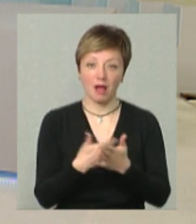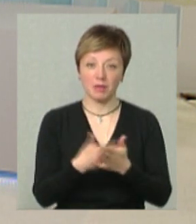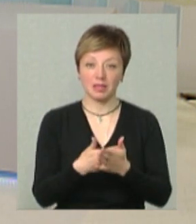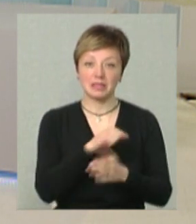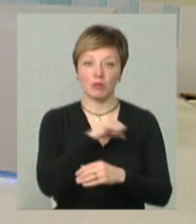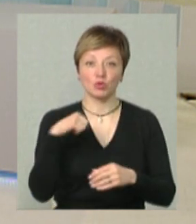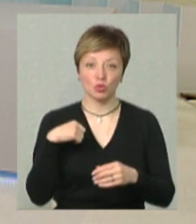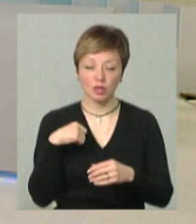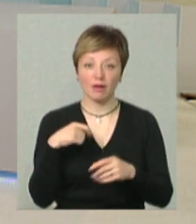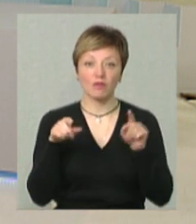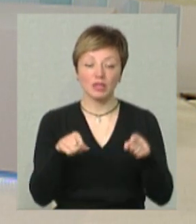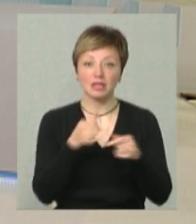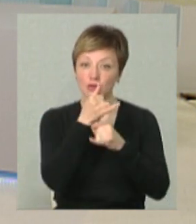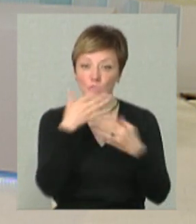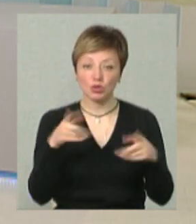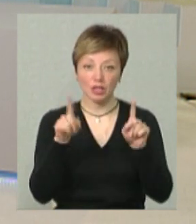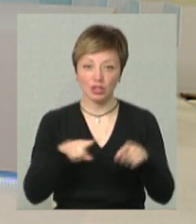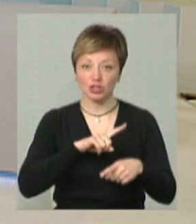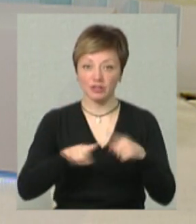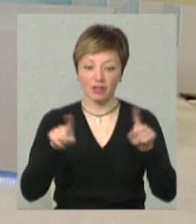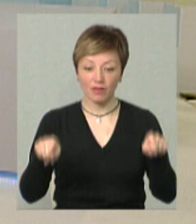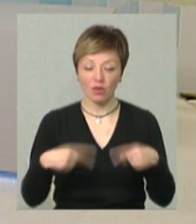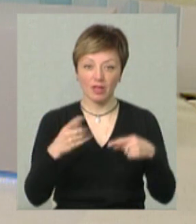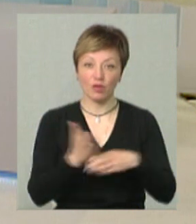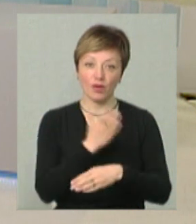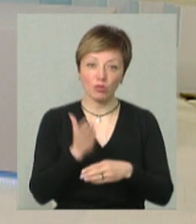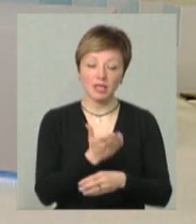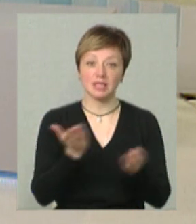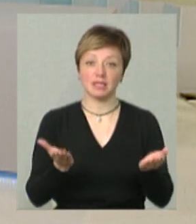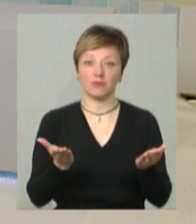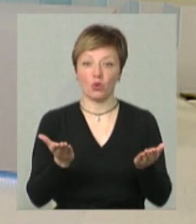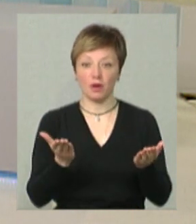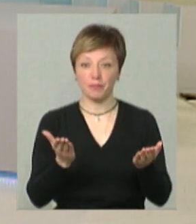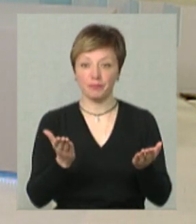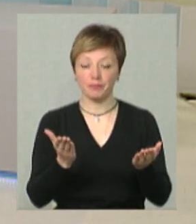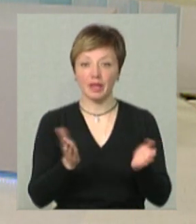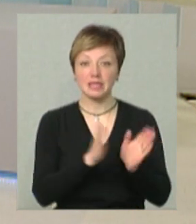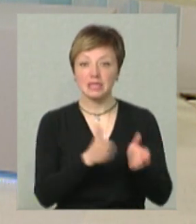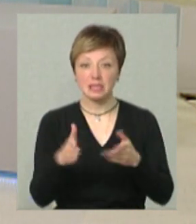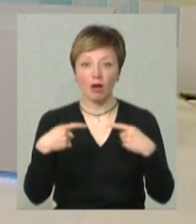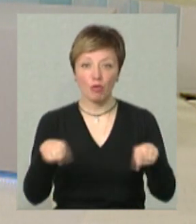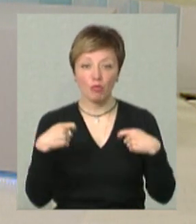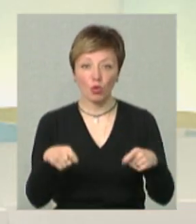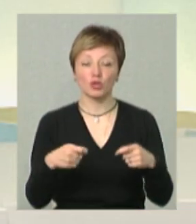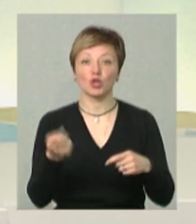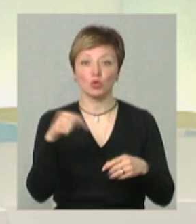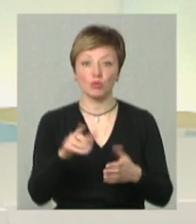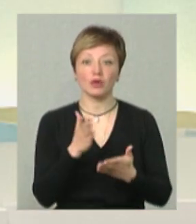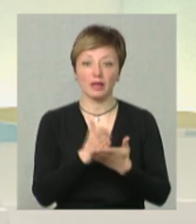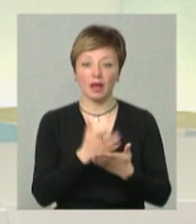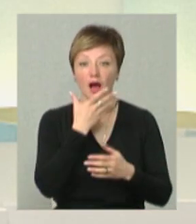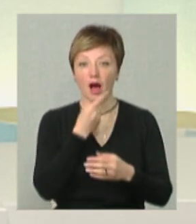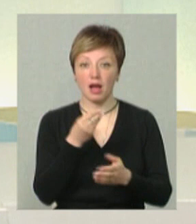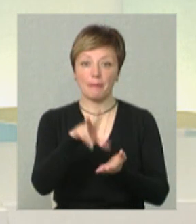самотужки, тому що вони не можуть теж так швидко відновити і виробництво, і систему продажів, тому є і